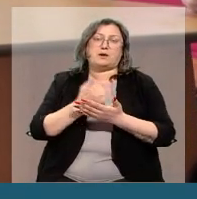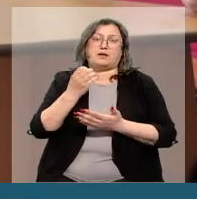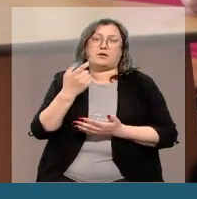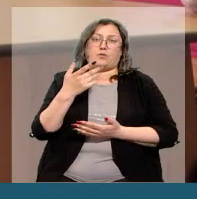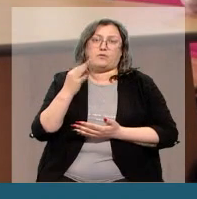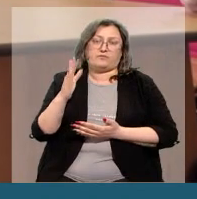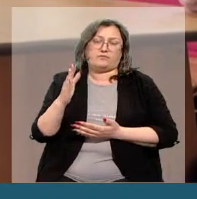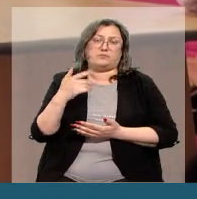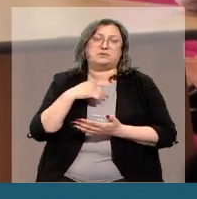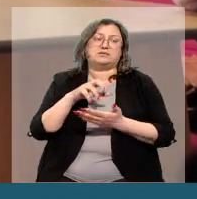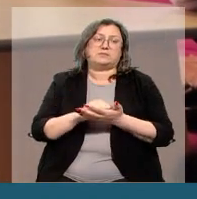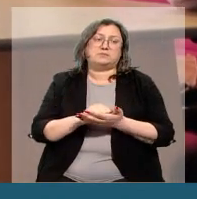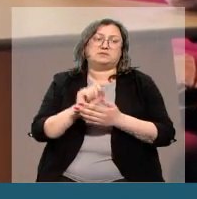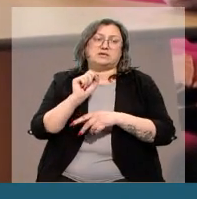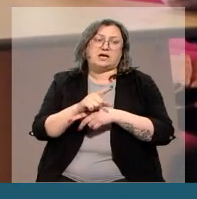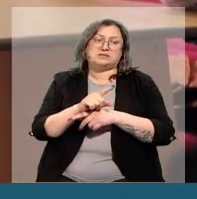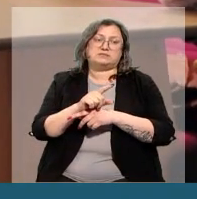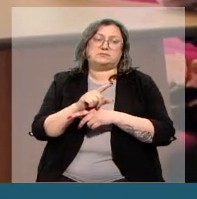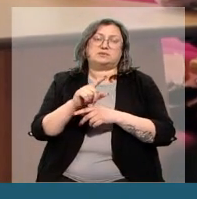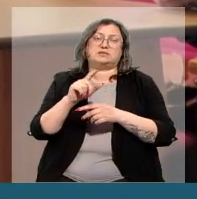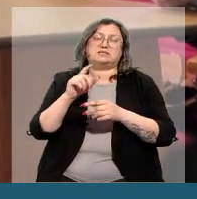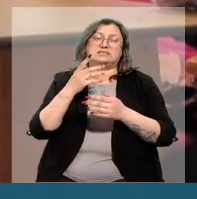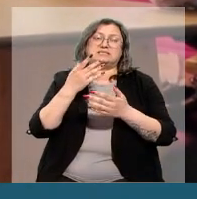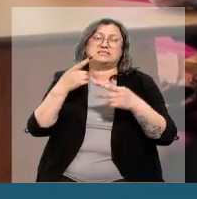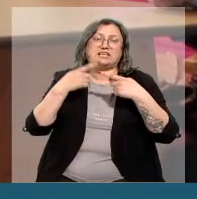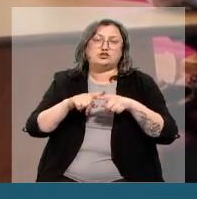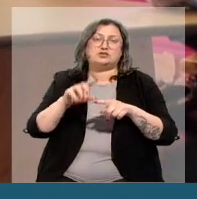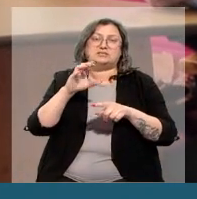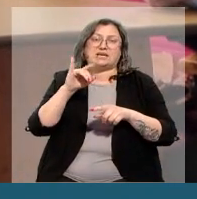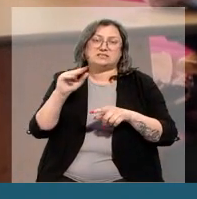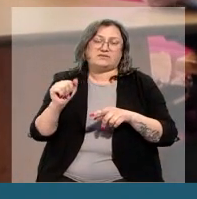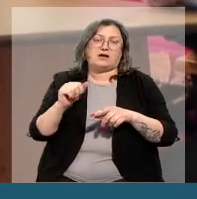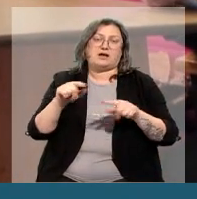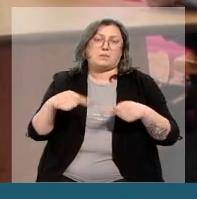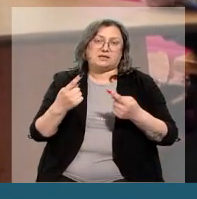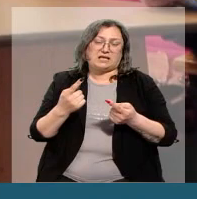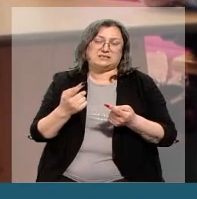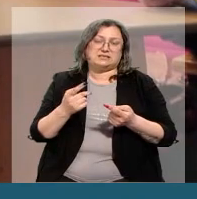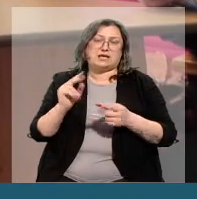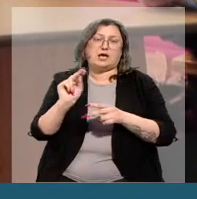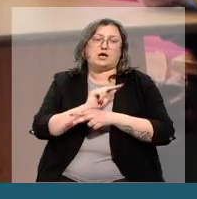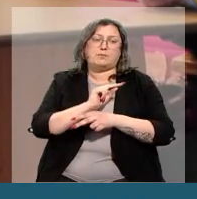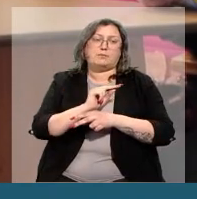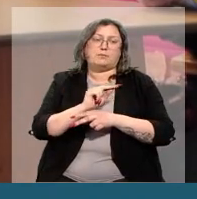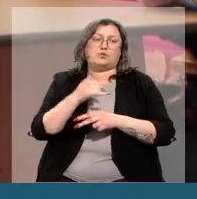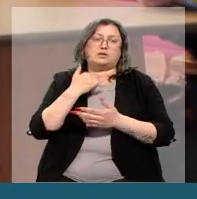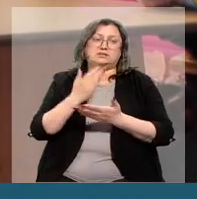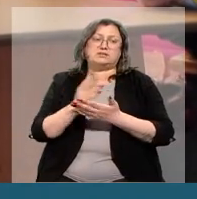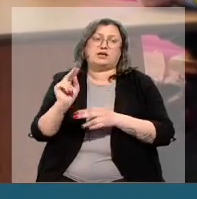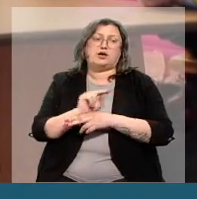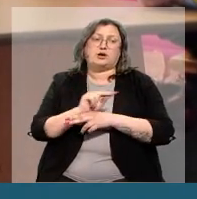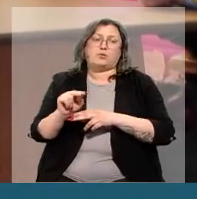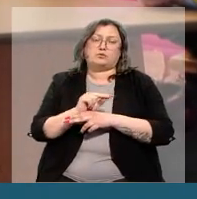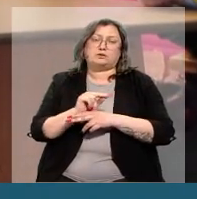Мы занимаемся заказом гигиенических средств, технических средств реабилитации. У нас работает